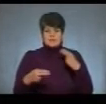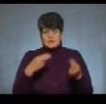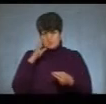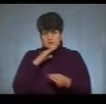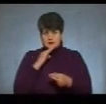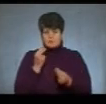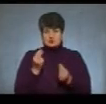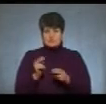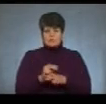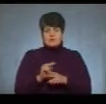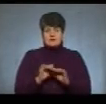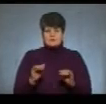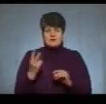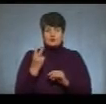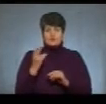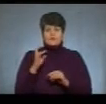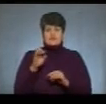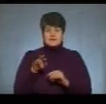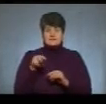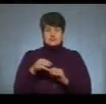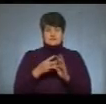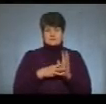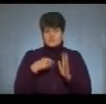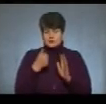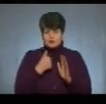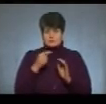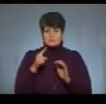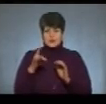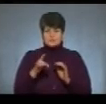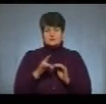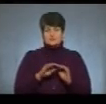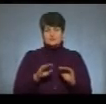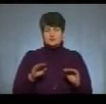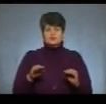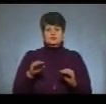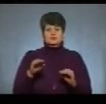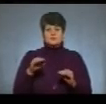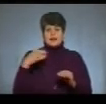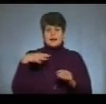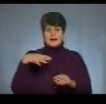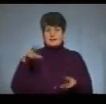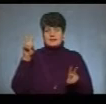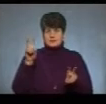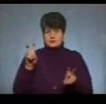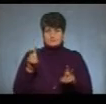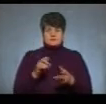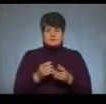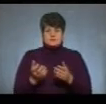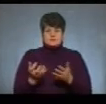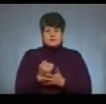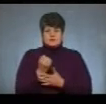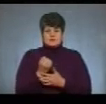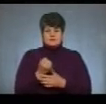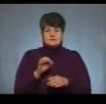дітей. Зазначу, 2 квітня 2018 року у Зберезькому дошкільному закладі «Калинонька» зареєстрували спалах сальмонелозу.